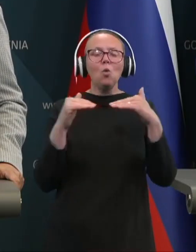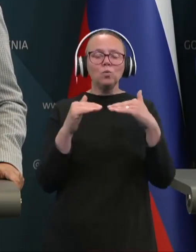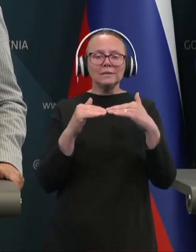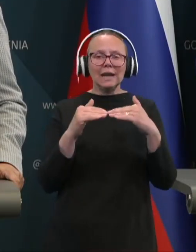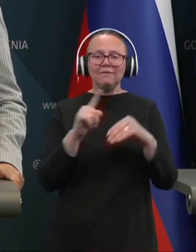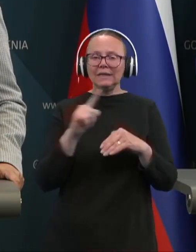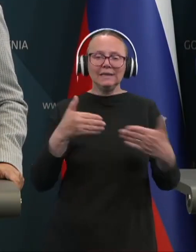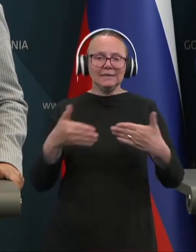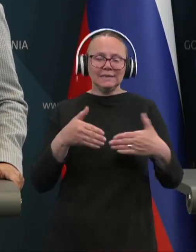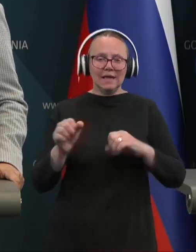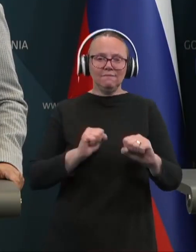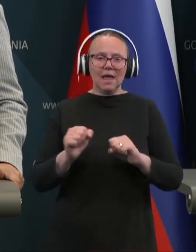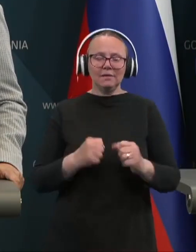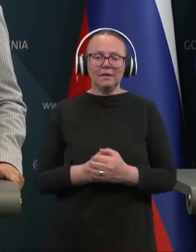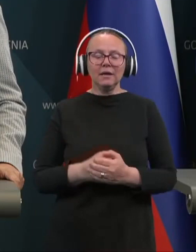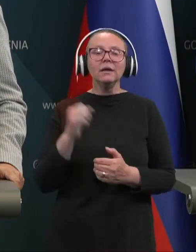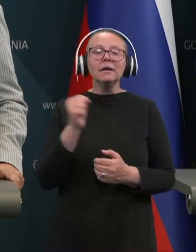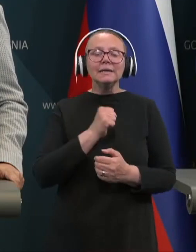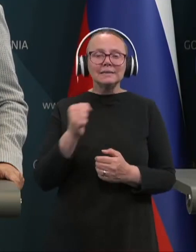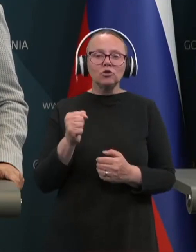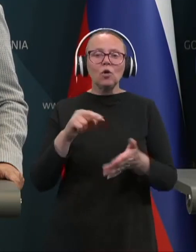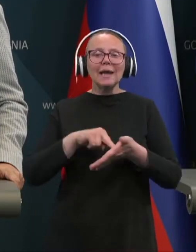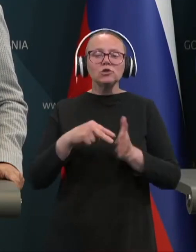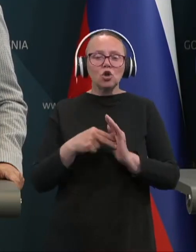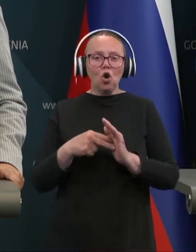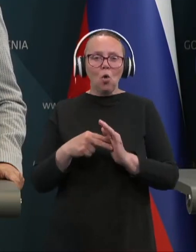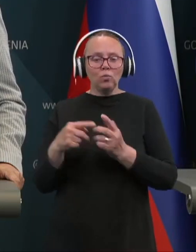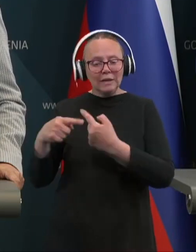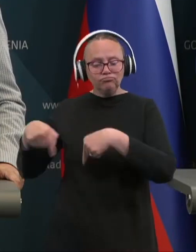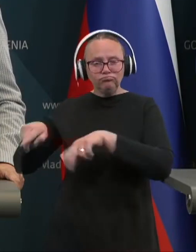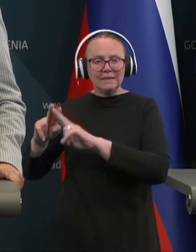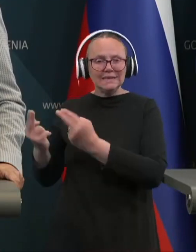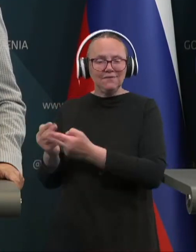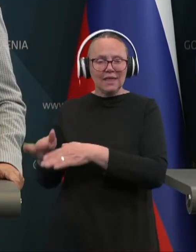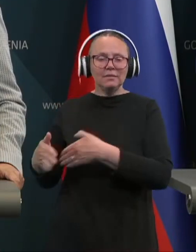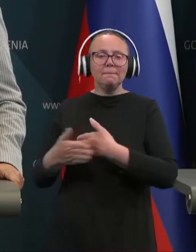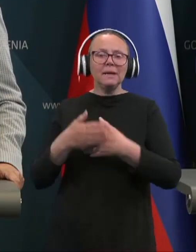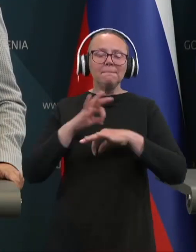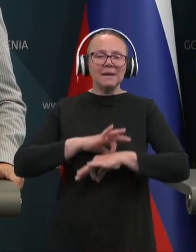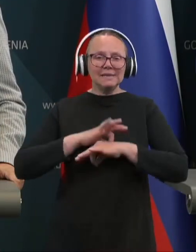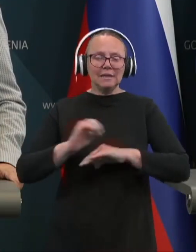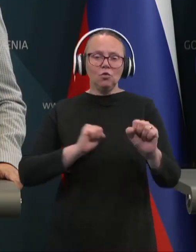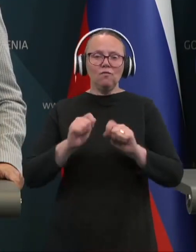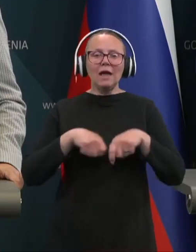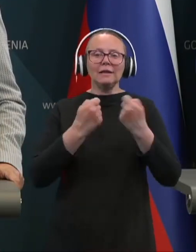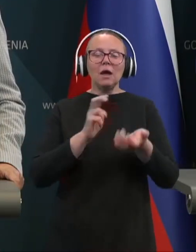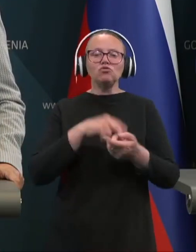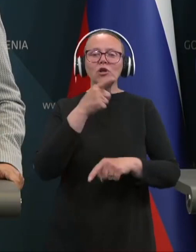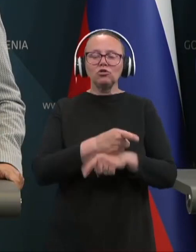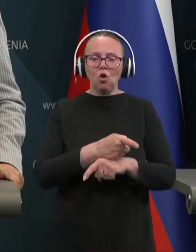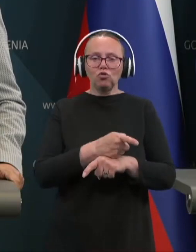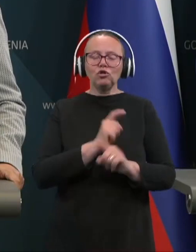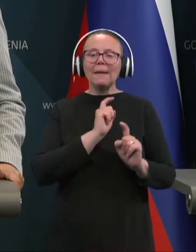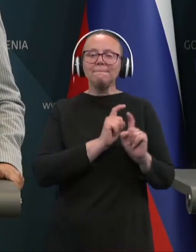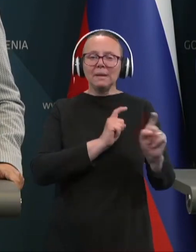seje vlade, zato ker je strokovni svet pri predsedniku vlade davše določena pri